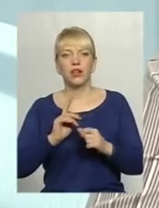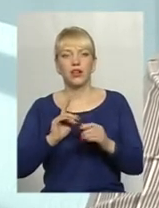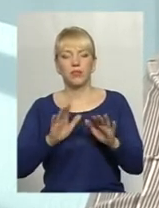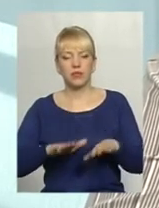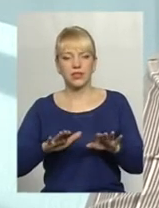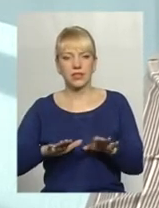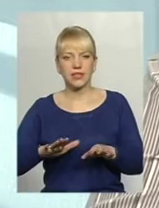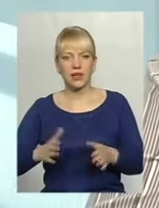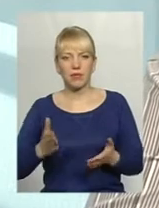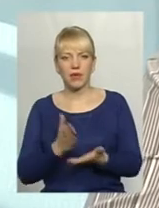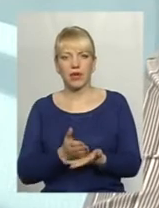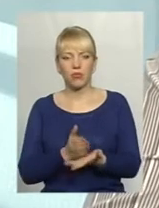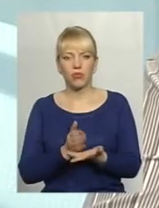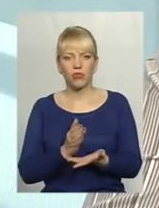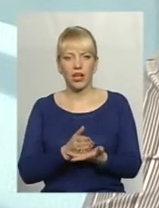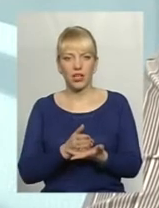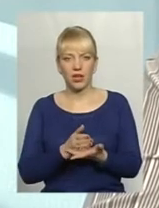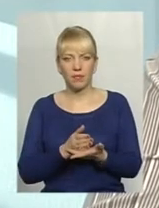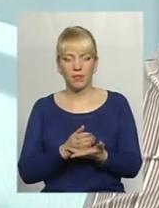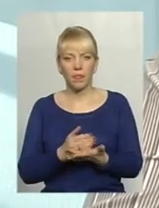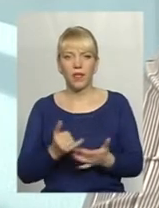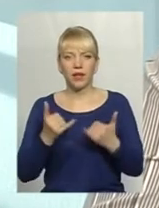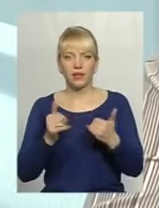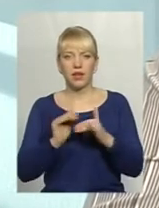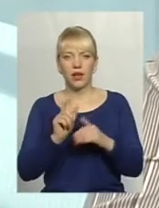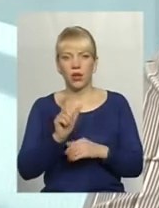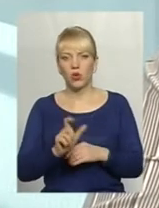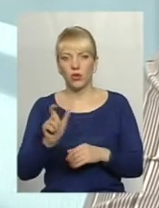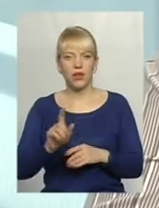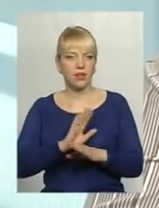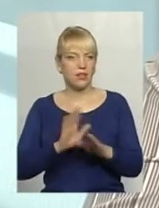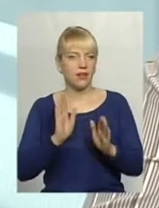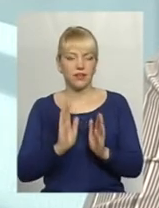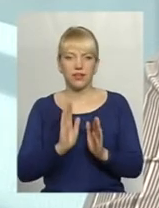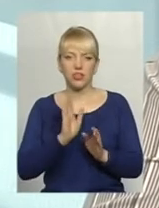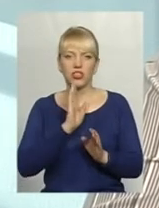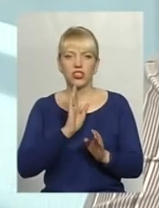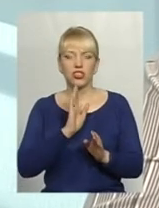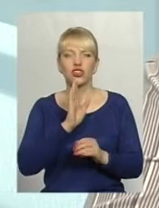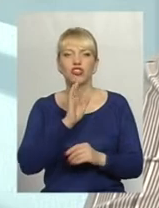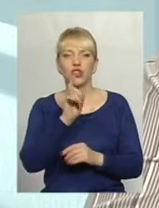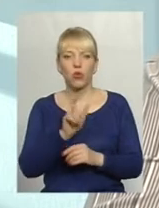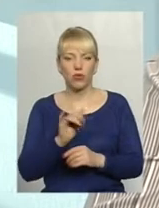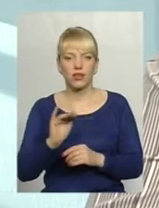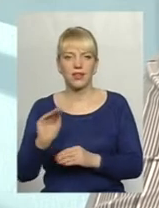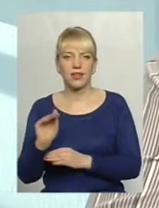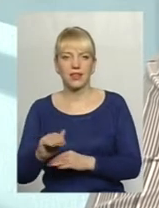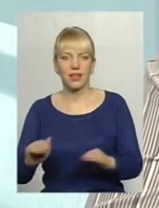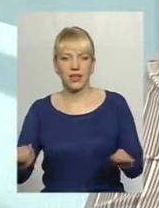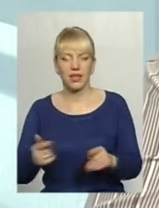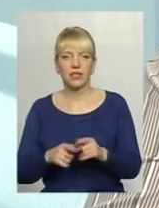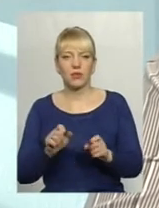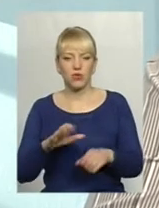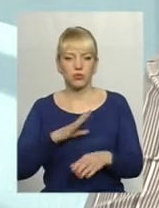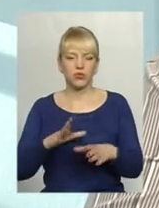місце перебування для людей, не тільки жінок, не тільки дітей. Це може бути і сім'я,